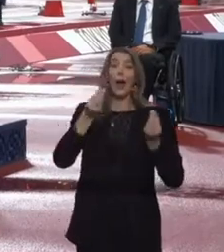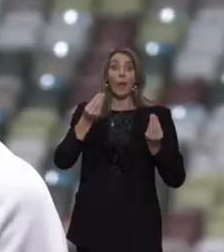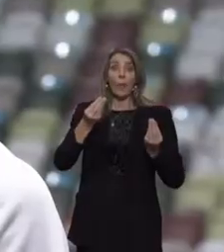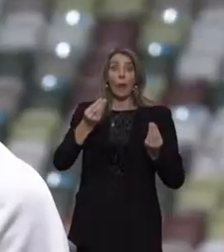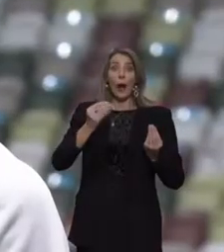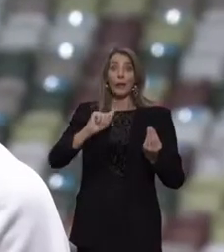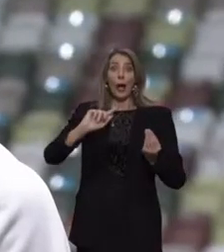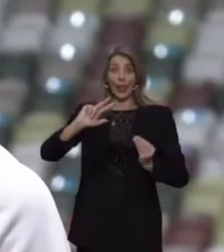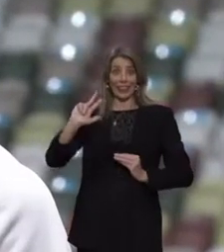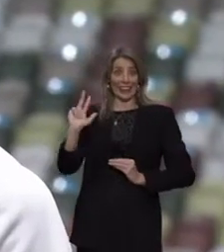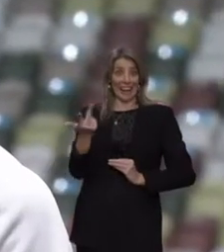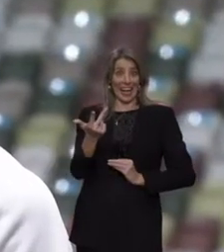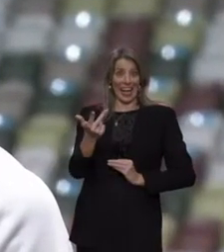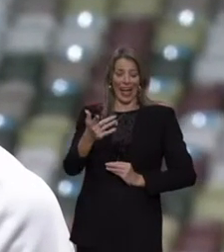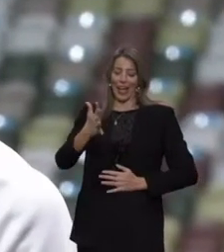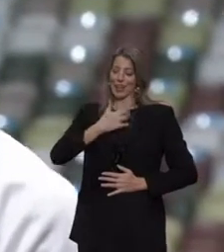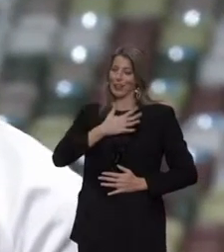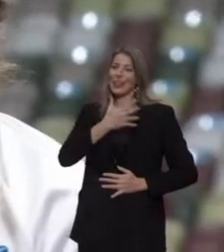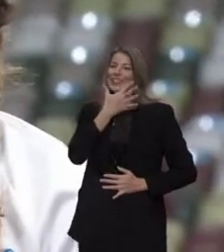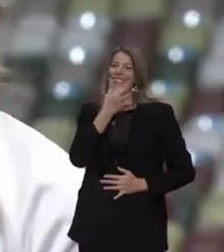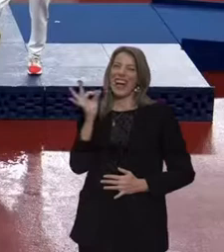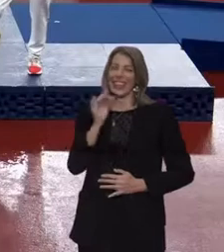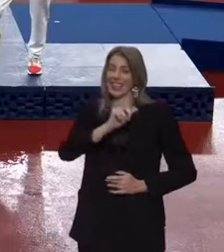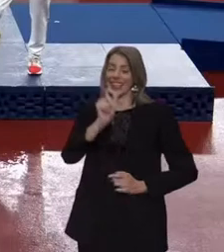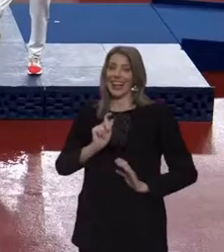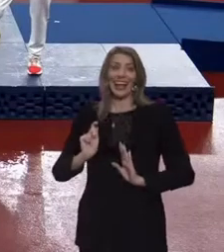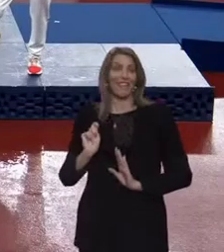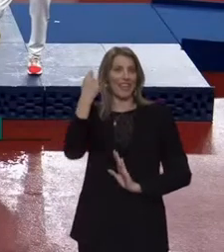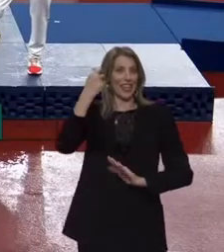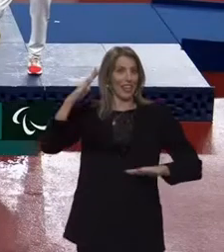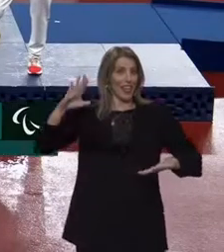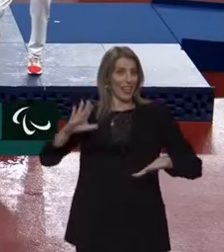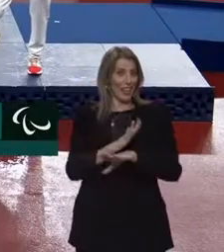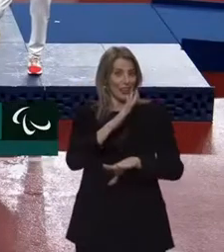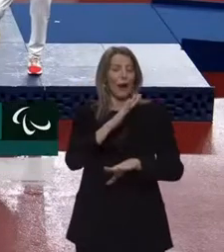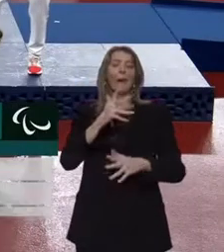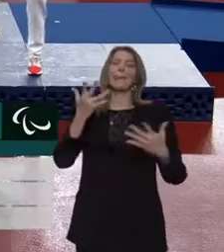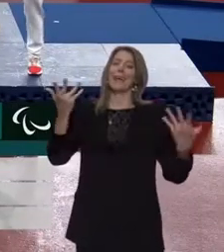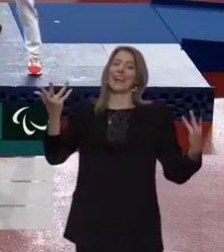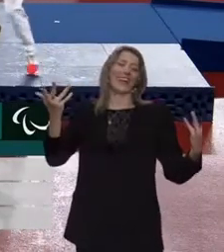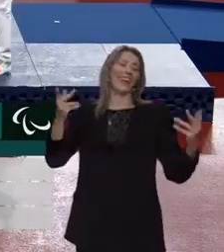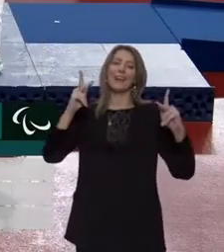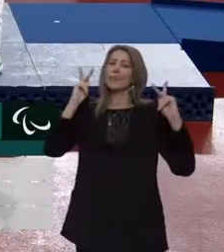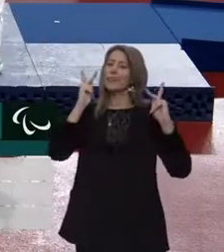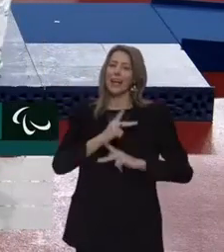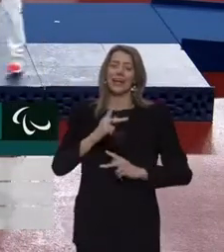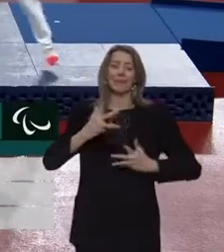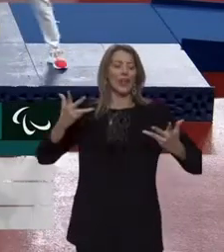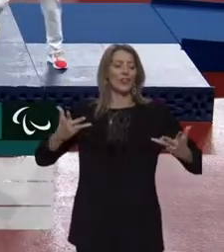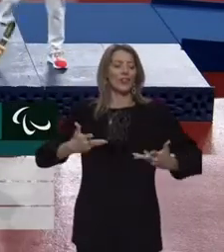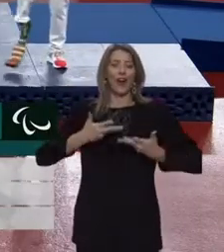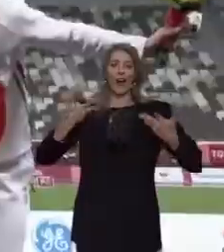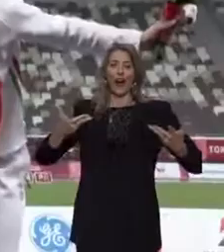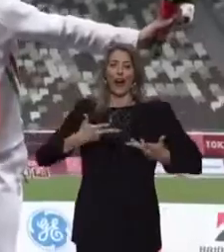poi tutte e tre le nostre fantastiche italiane hanno vinto beh è stato veramente una